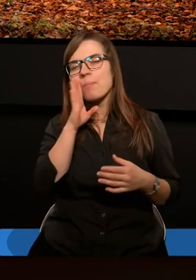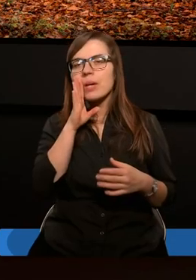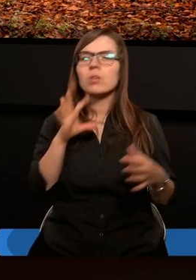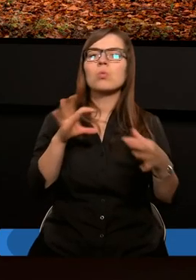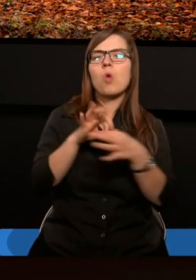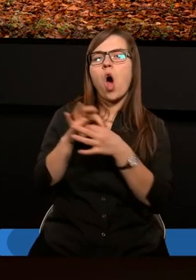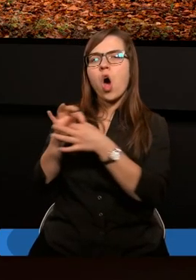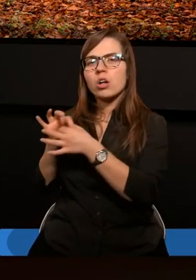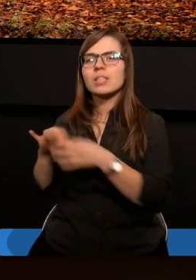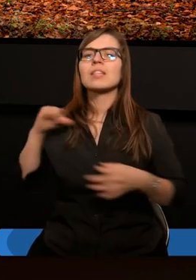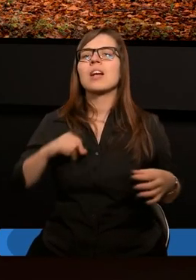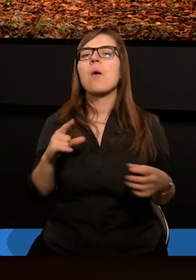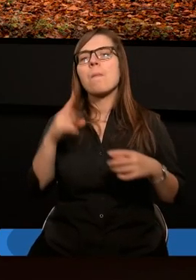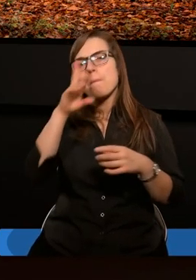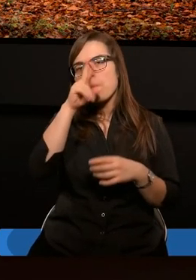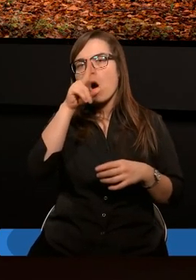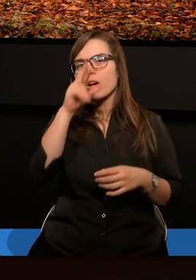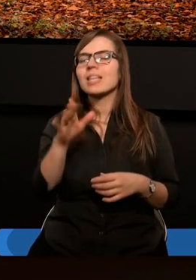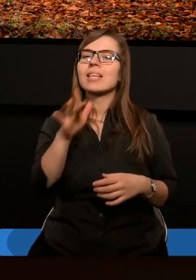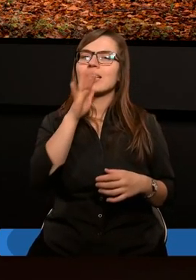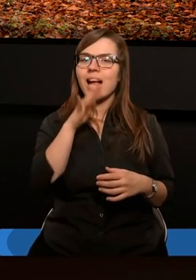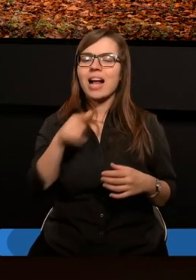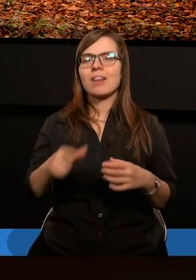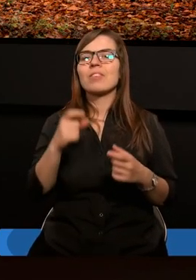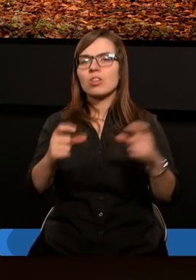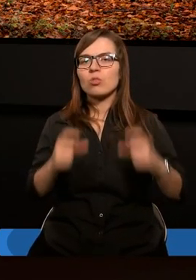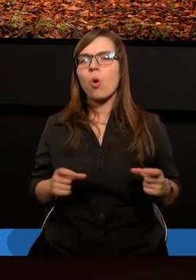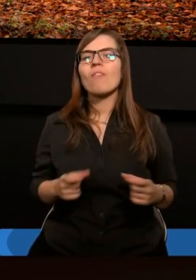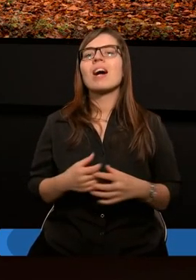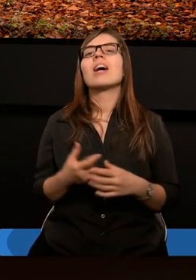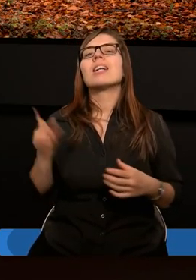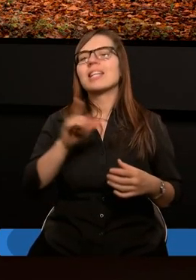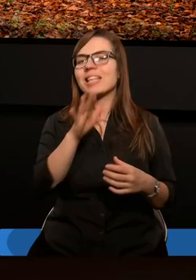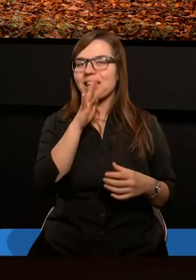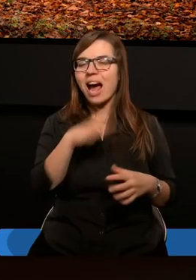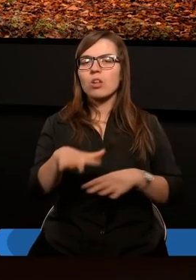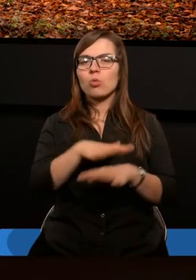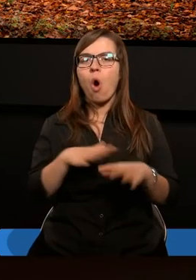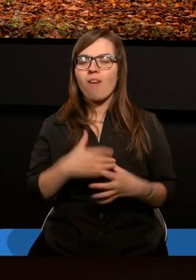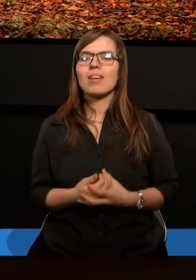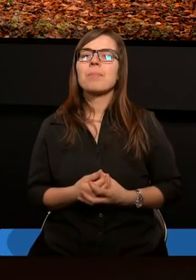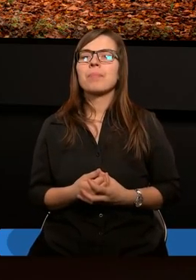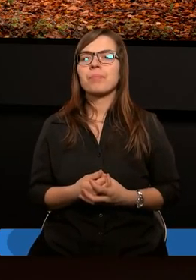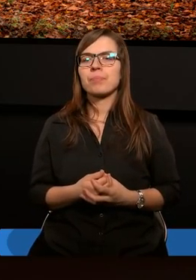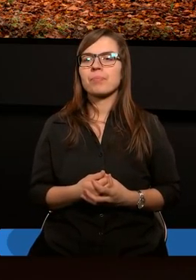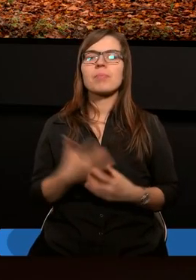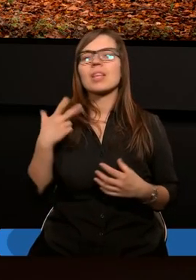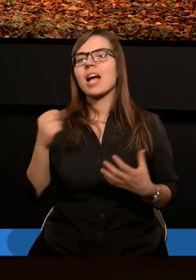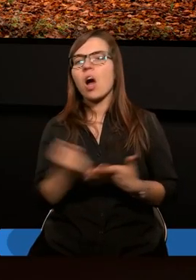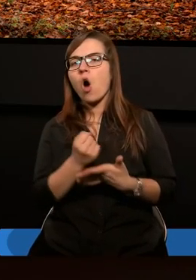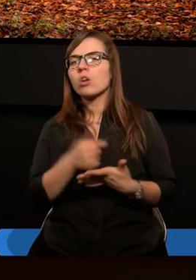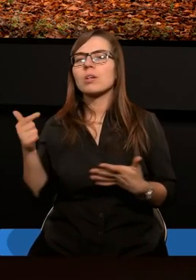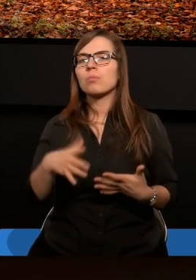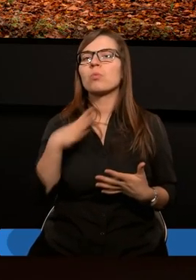łączy w sobie pojęcie Izraela etnicznego z Izraelem duchowym, który